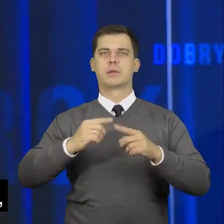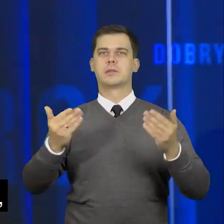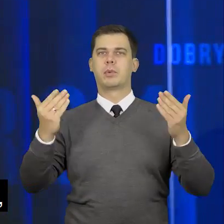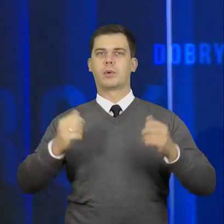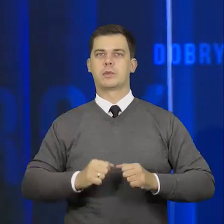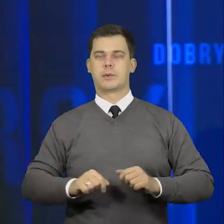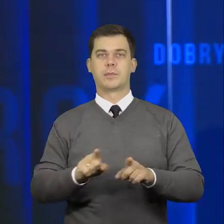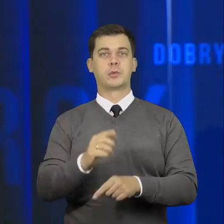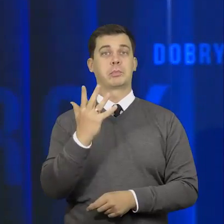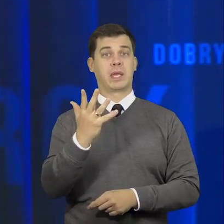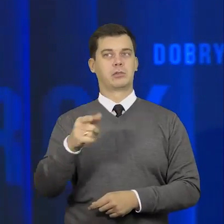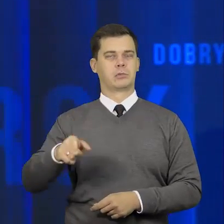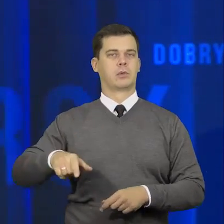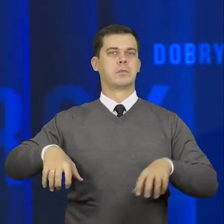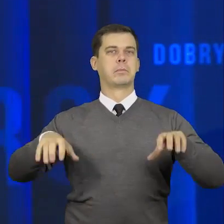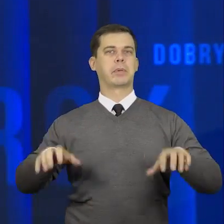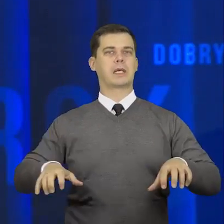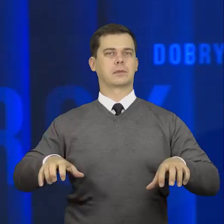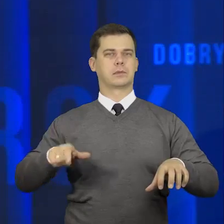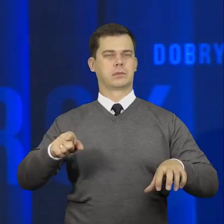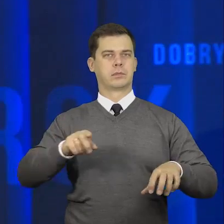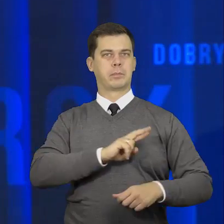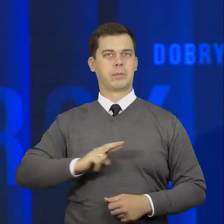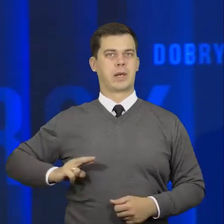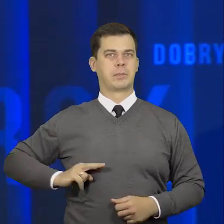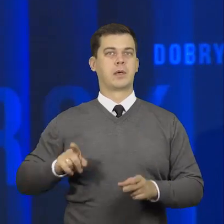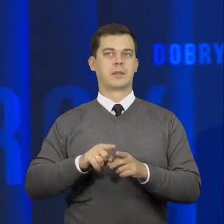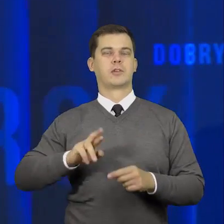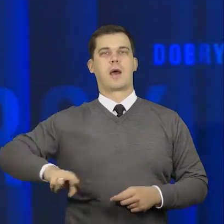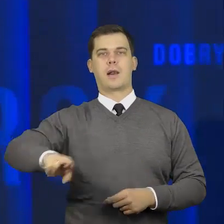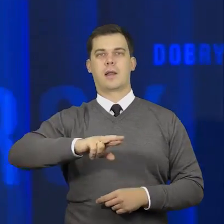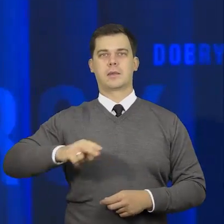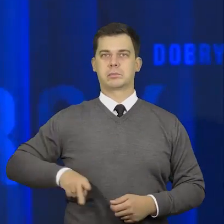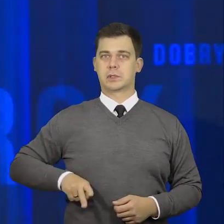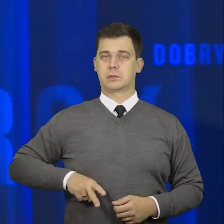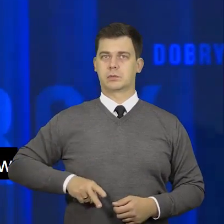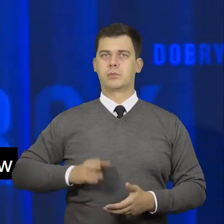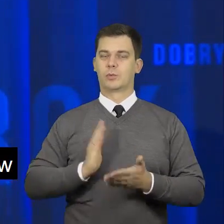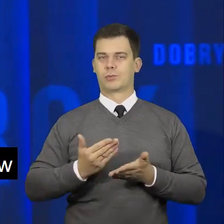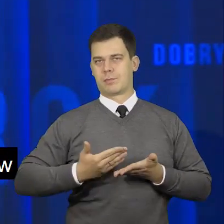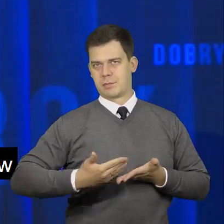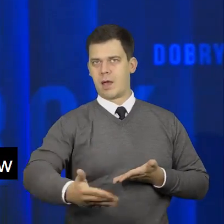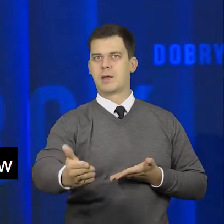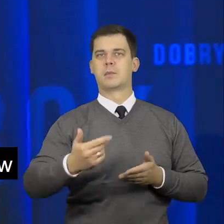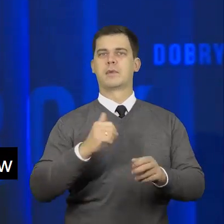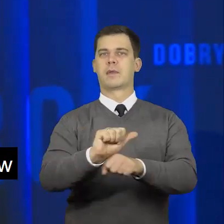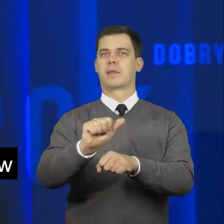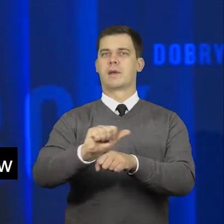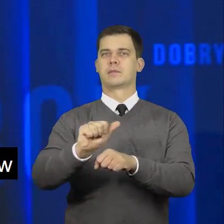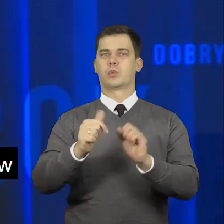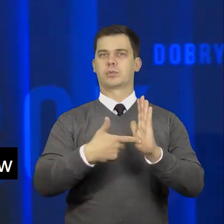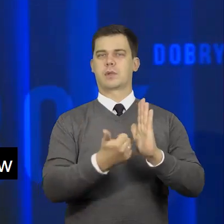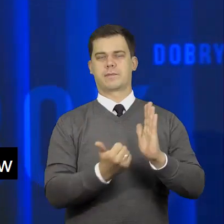społecznej. 5 rozporządzeń prezesa, rady ministrów i rady ministrów. Pracujemy nad kolejnymi